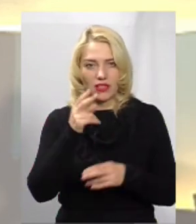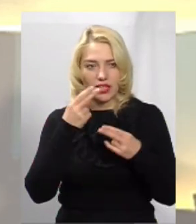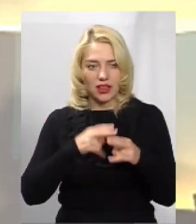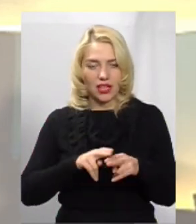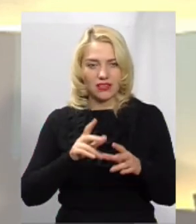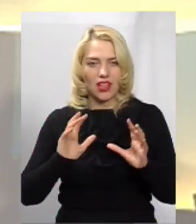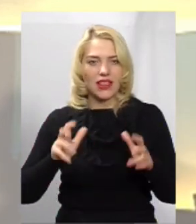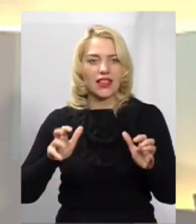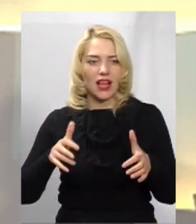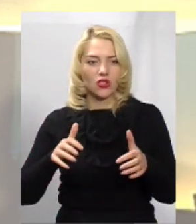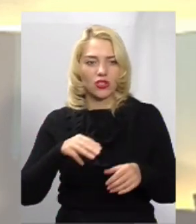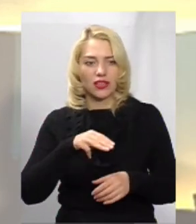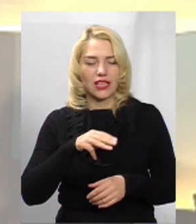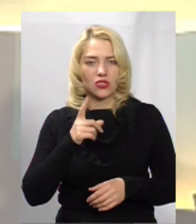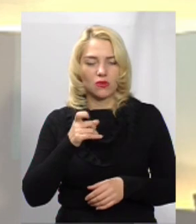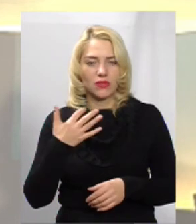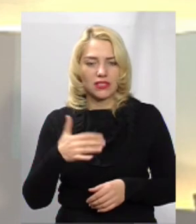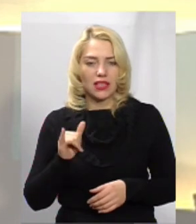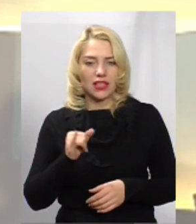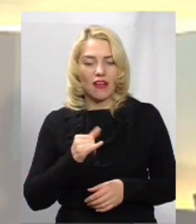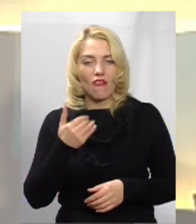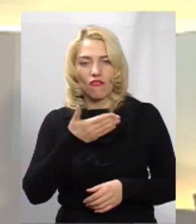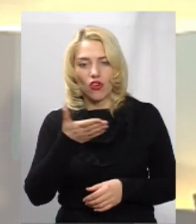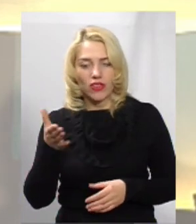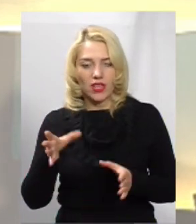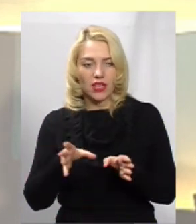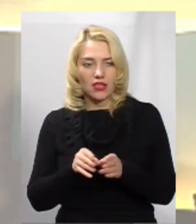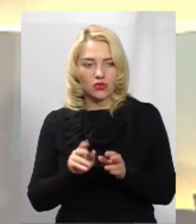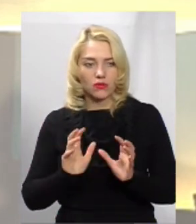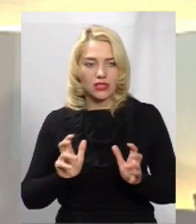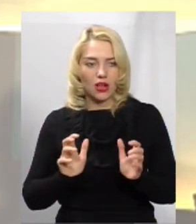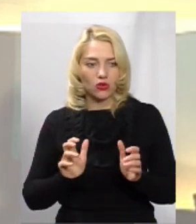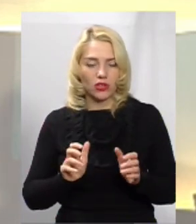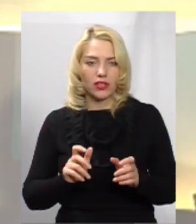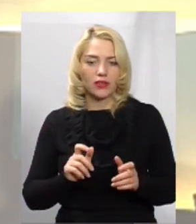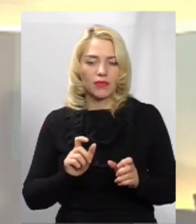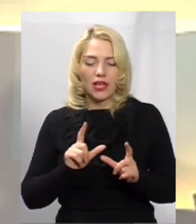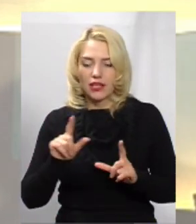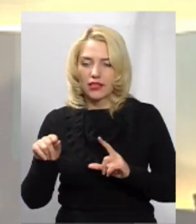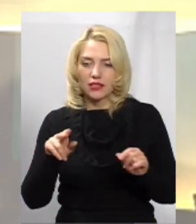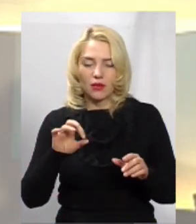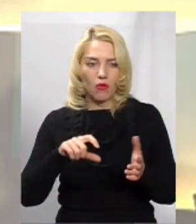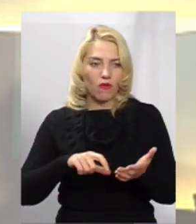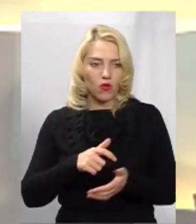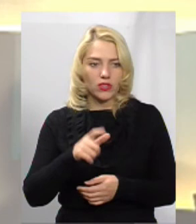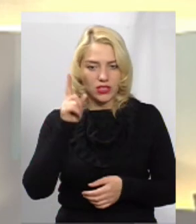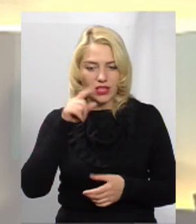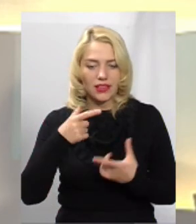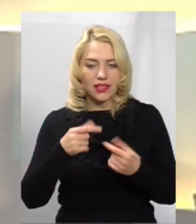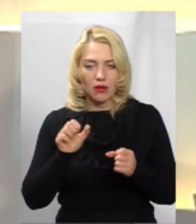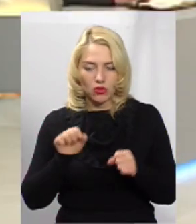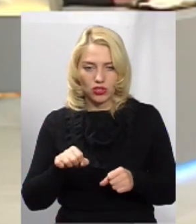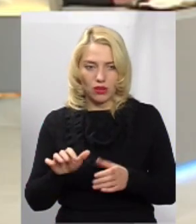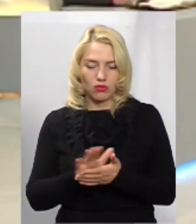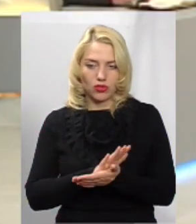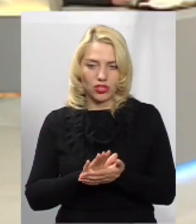Звичайно, трактор Т-150. І вони разом з трактористом їздять по своїх вуличках. Вони знають, де можна почистити, як